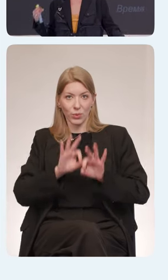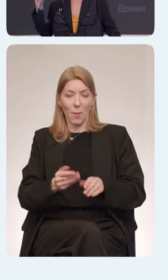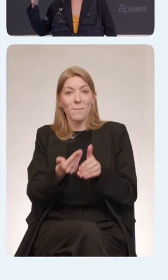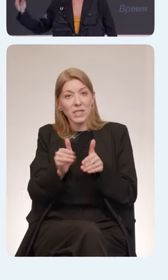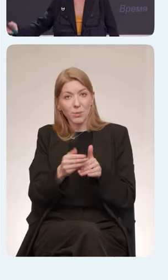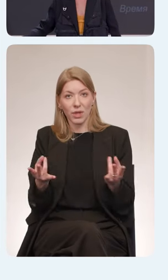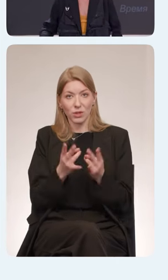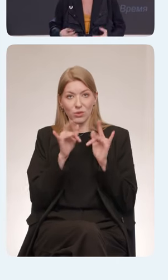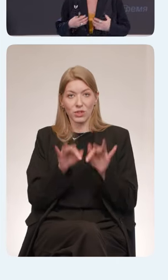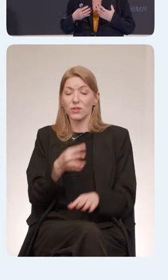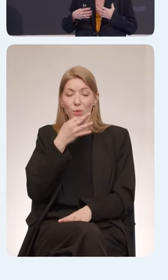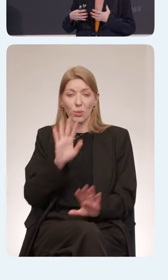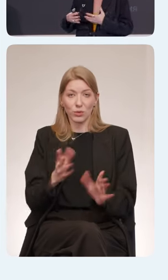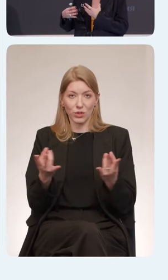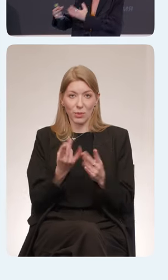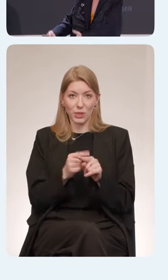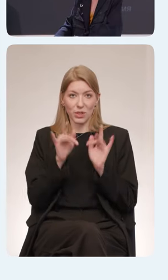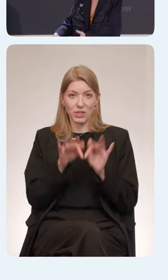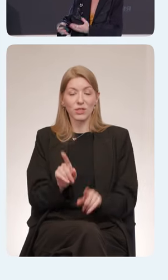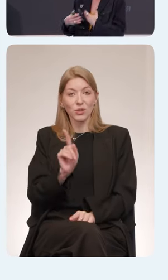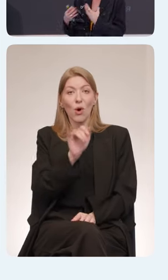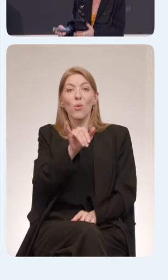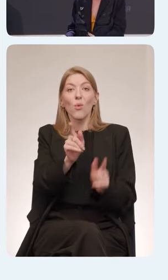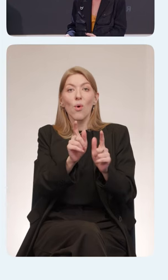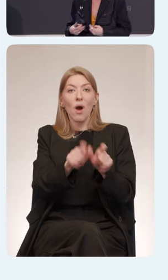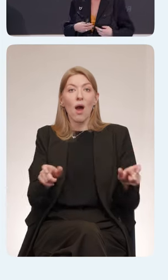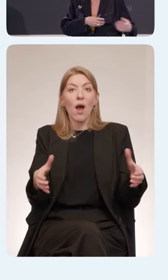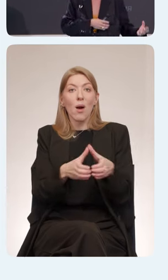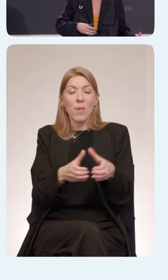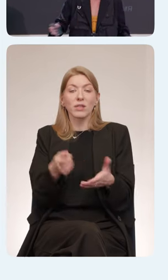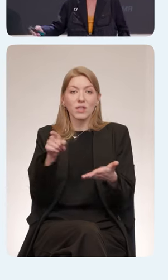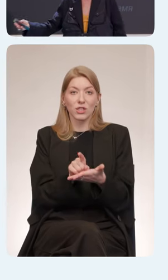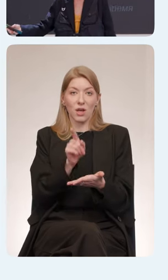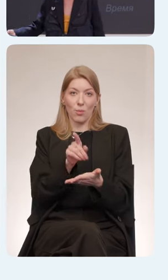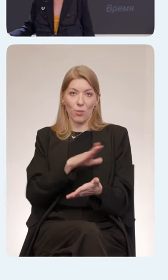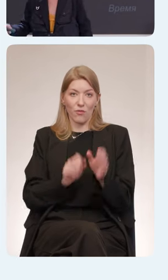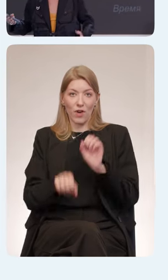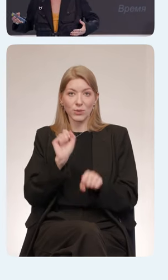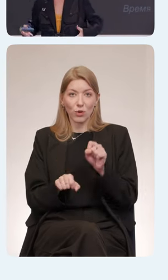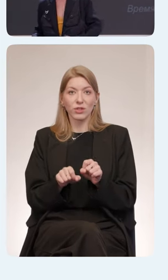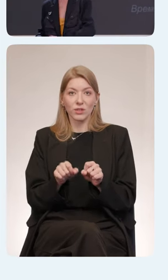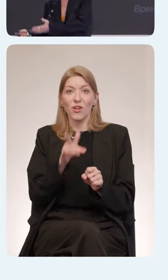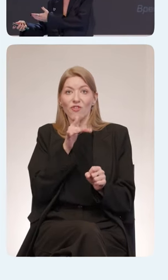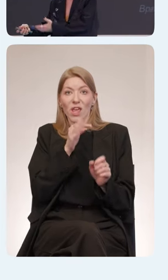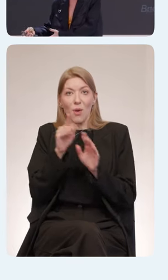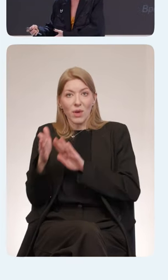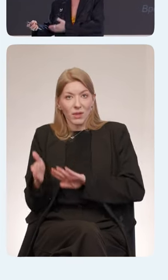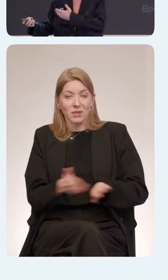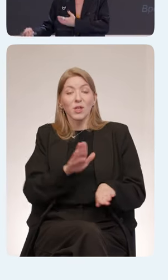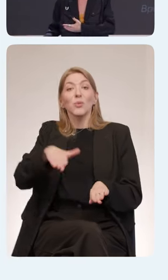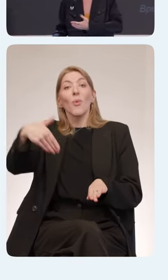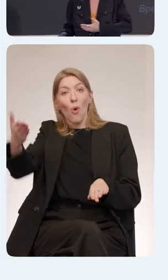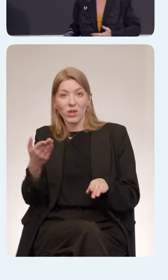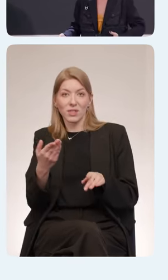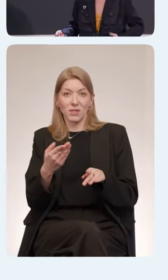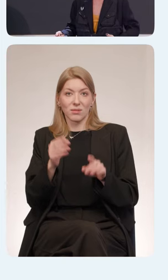это делать в любом случае. Но они должны иметь возможность это прожить. Они должны иметь возможность с этим смириться. И только после этого подойдите к ним